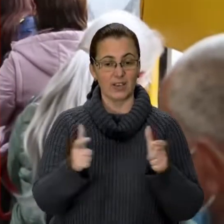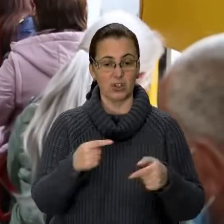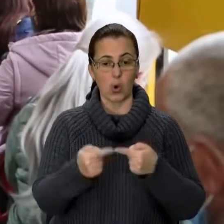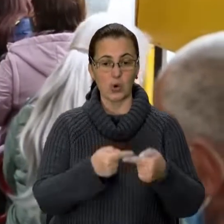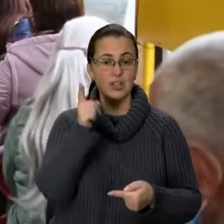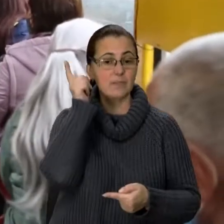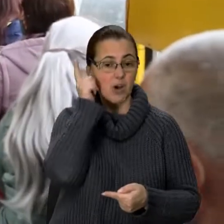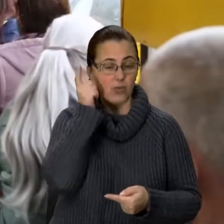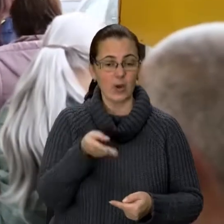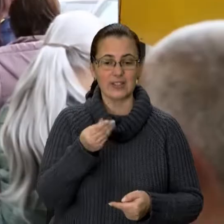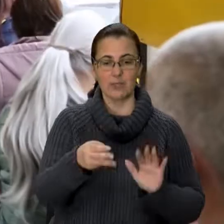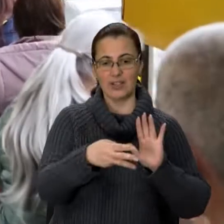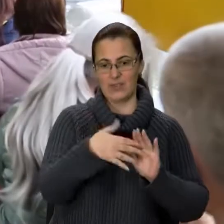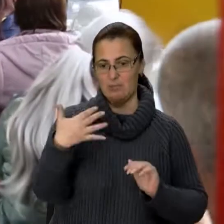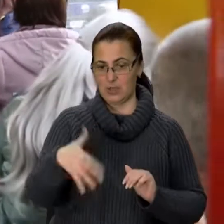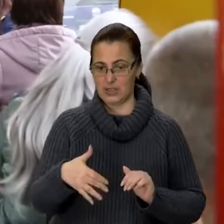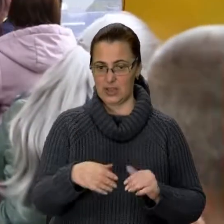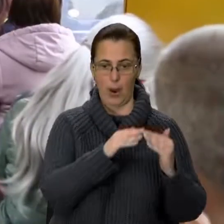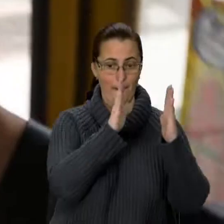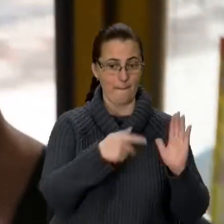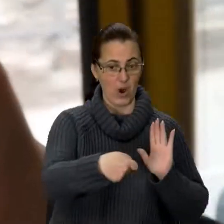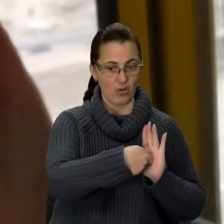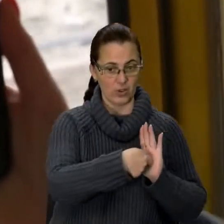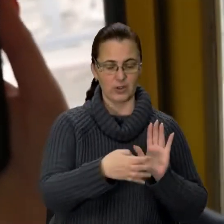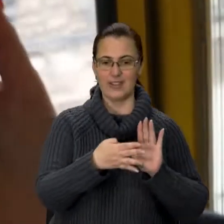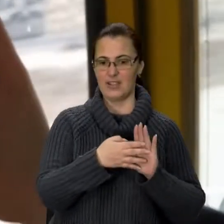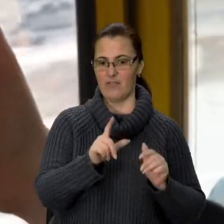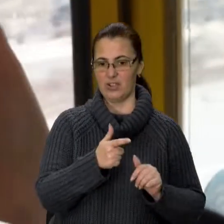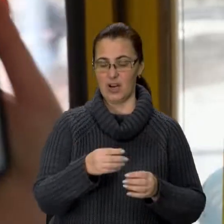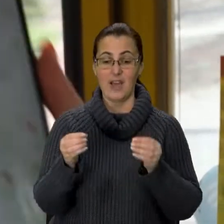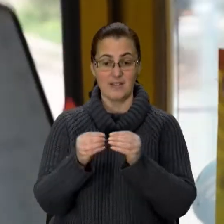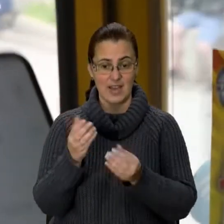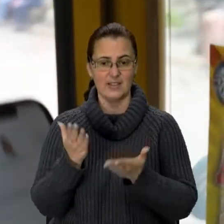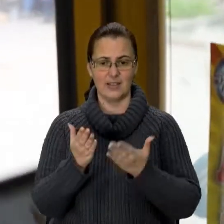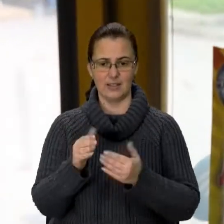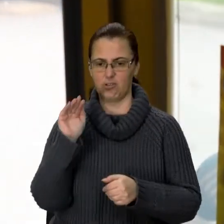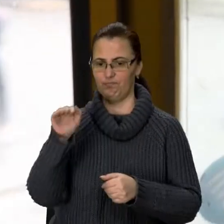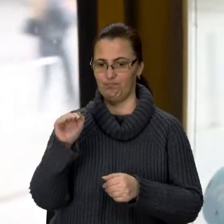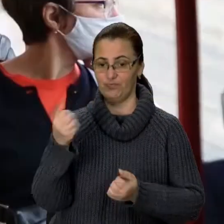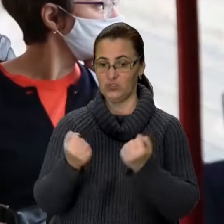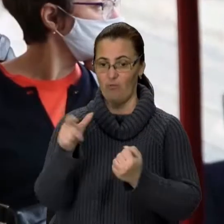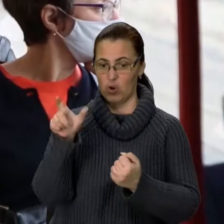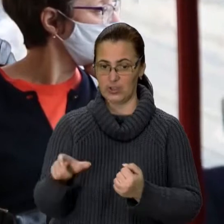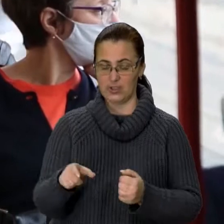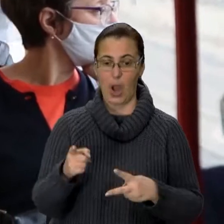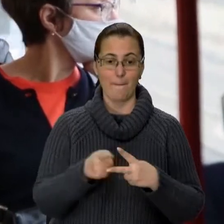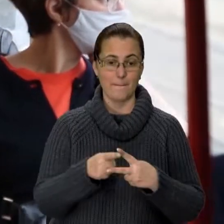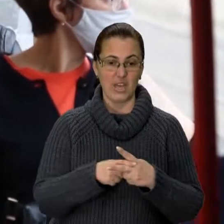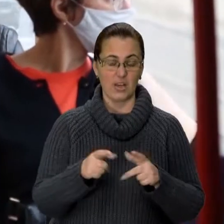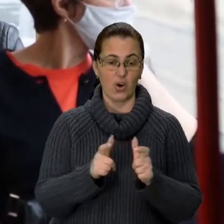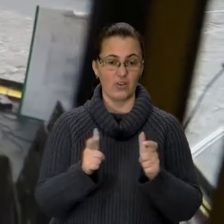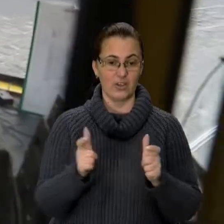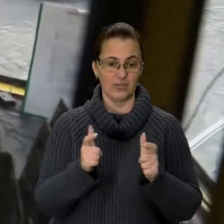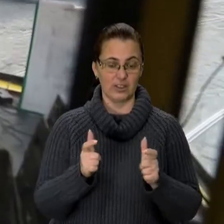смартфон, заплатите 8,50. У кіоску – 9 гривень. Усі 10, якщо відволікатимете водія. Пільгові квитки для студентів